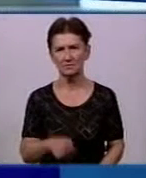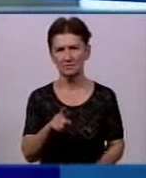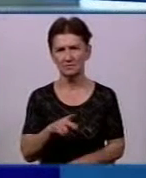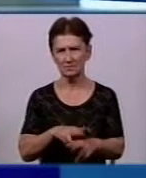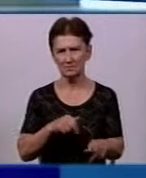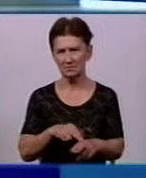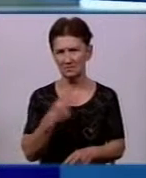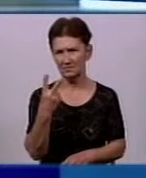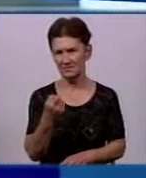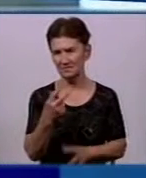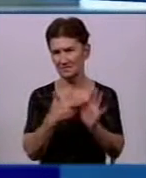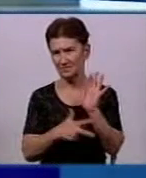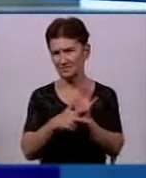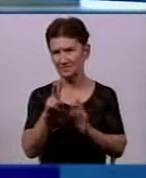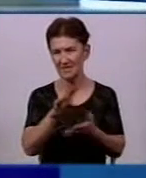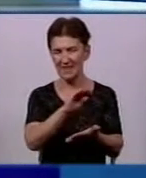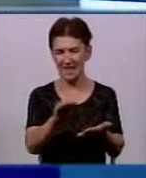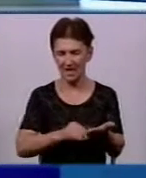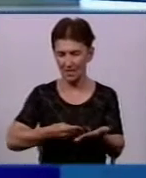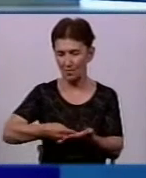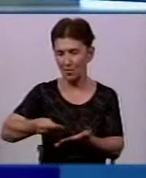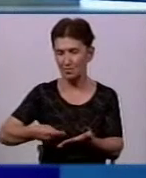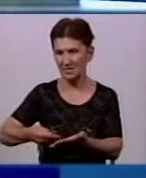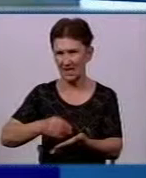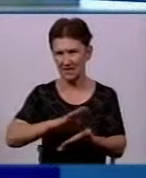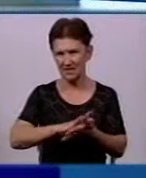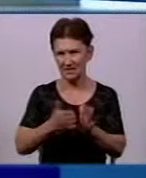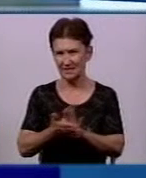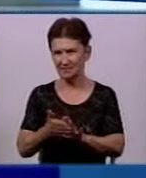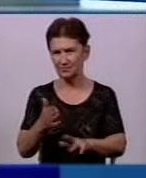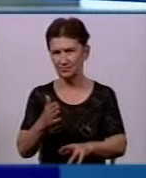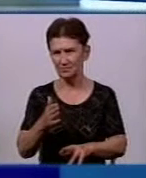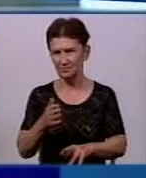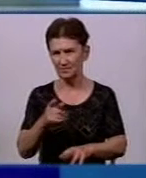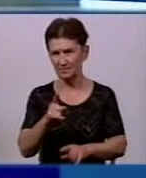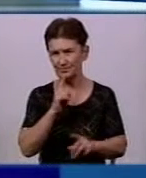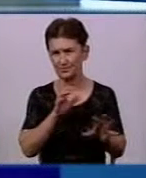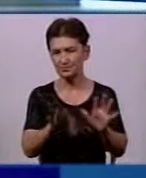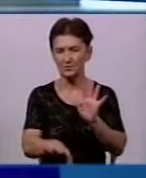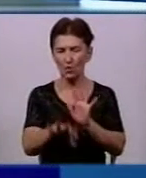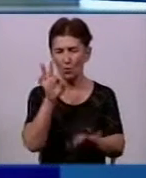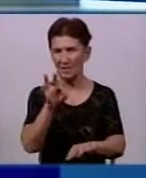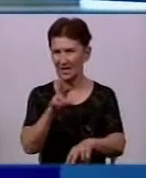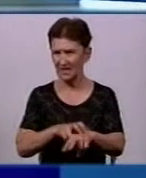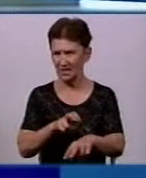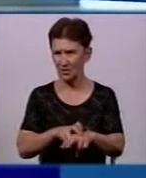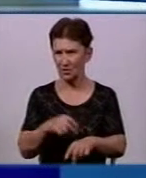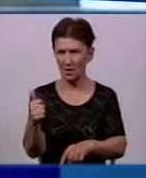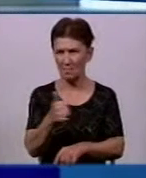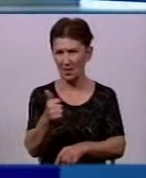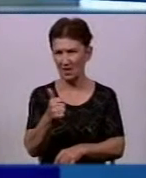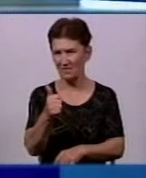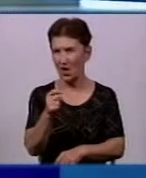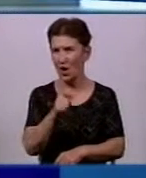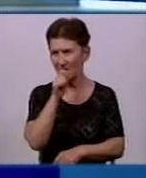282 тисячі медичних декларацій підписали у Кіровоградській області. Кампанія «Обери лікаря для родини» розпочалася 1 квітня і